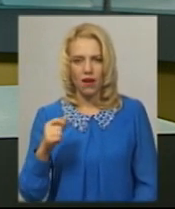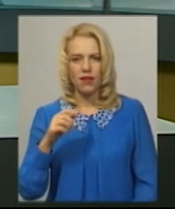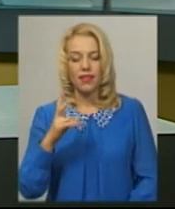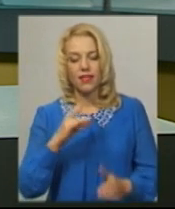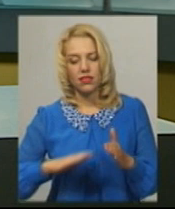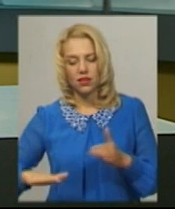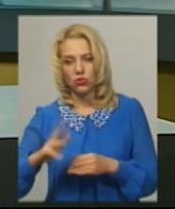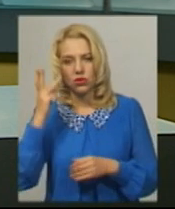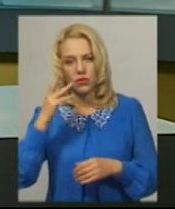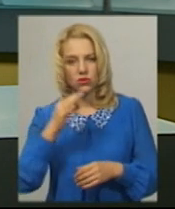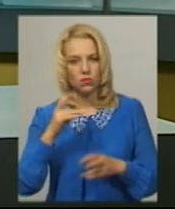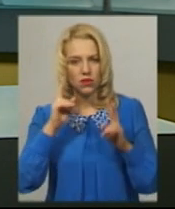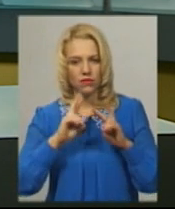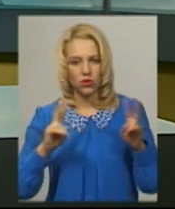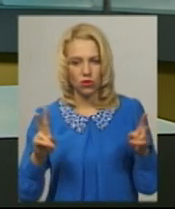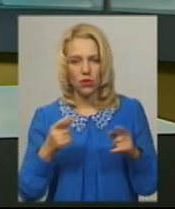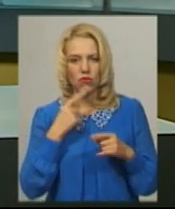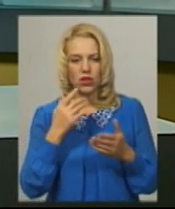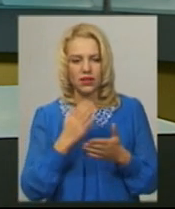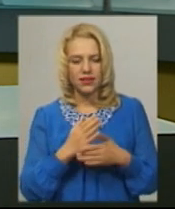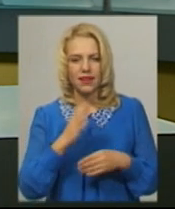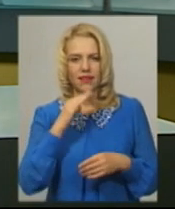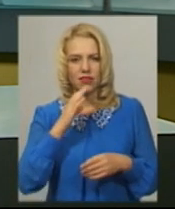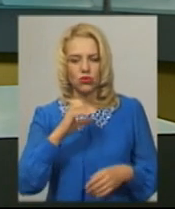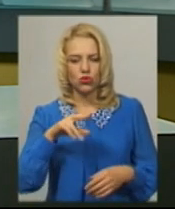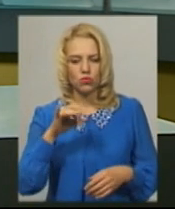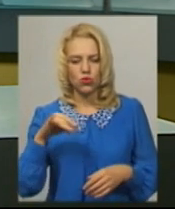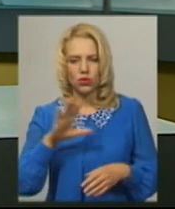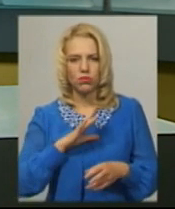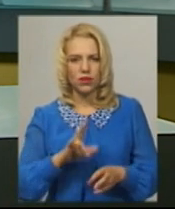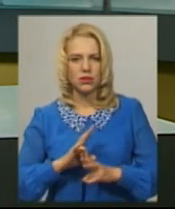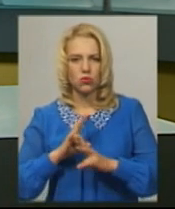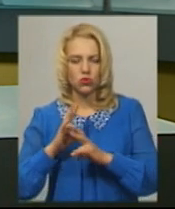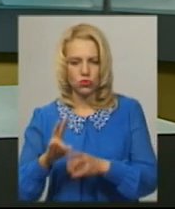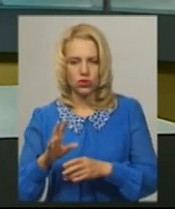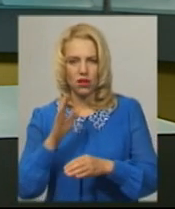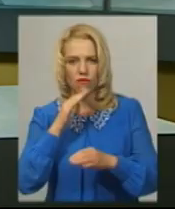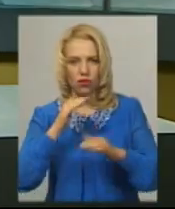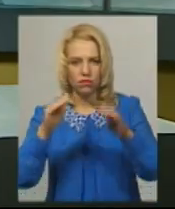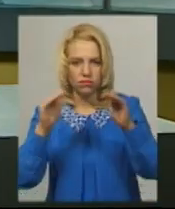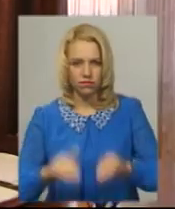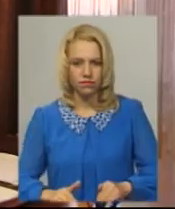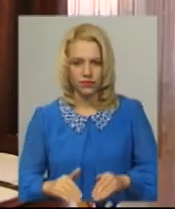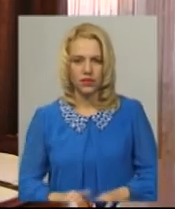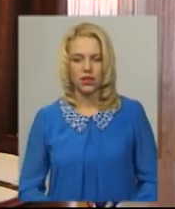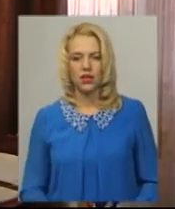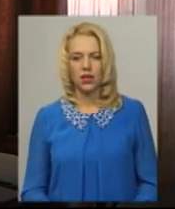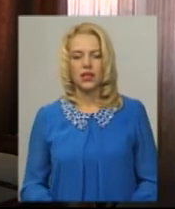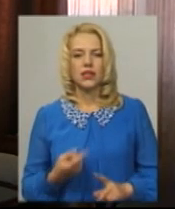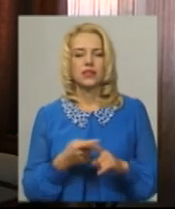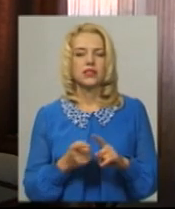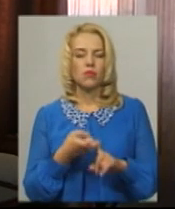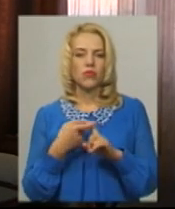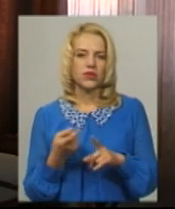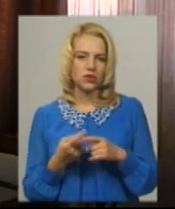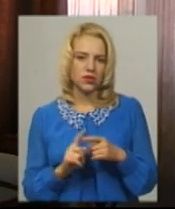водосховищі у Полоному знаходиться гідроспоруда, яка була пошкоджена. Через це впав рівень води. Перш за все ми пов'язуємо з